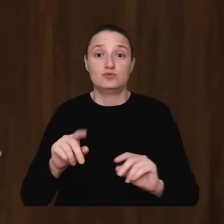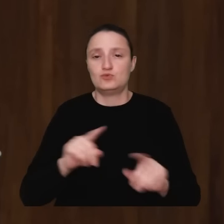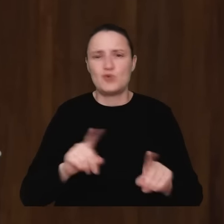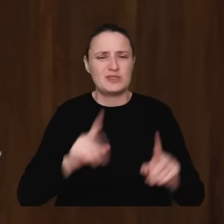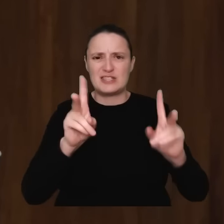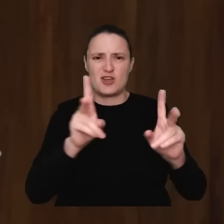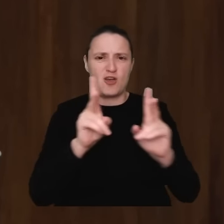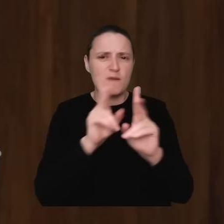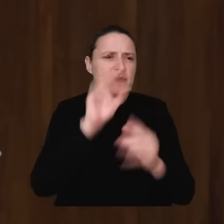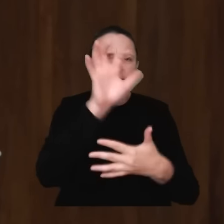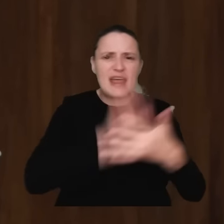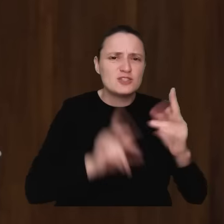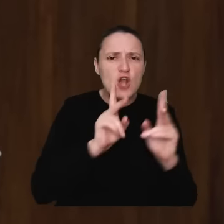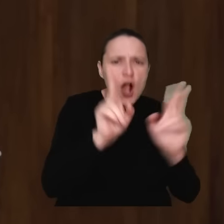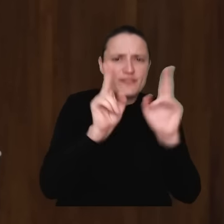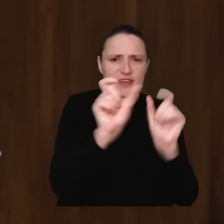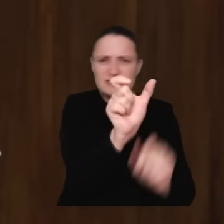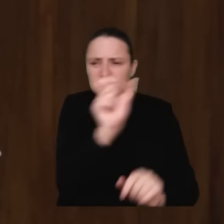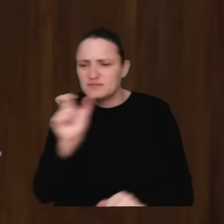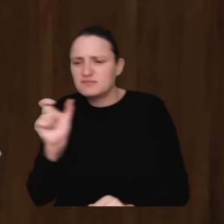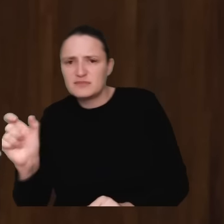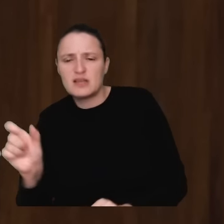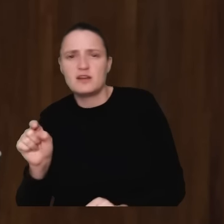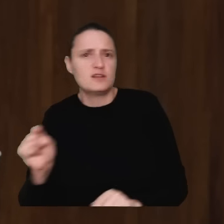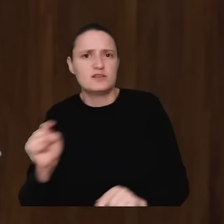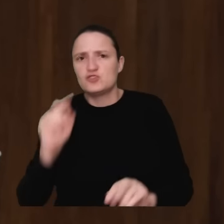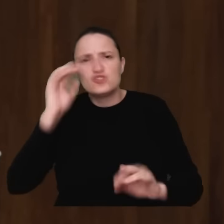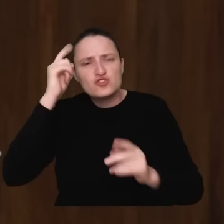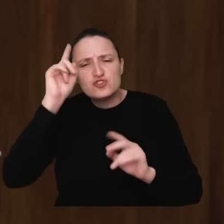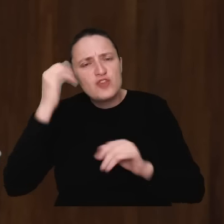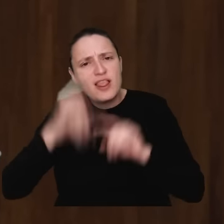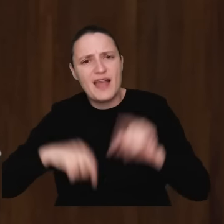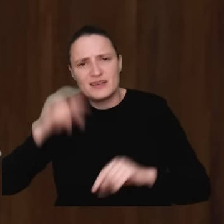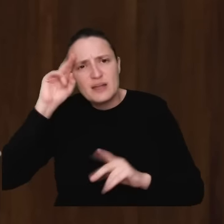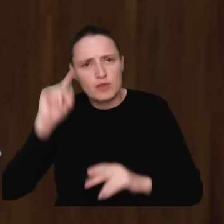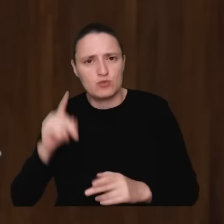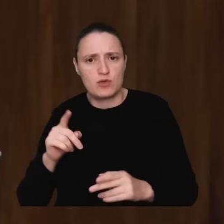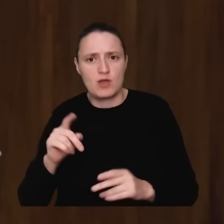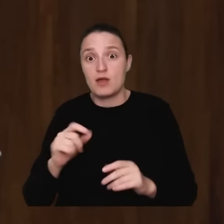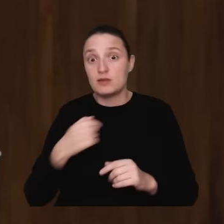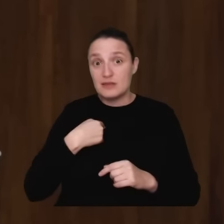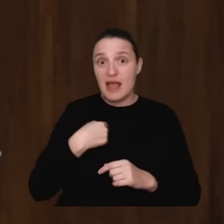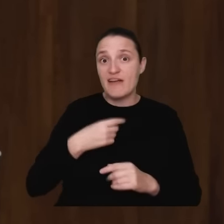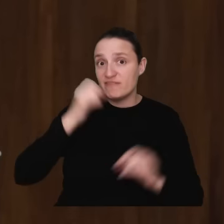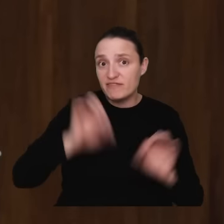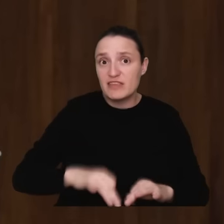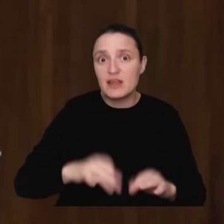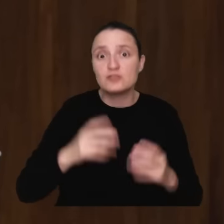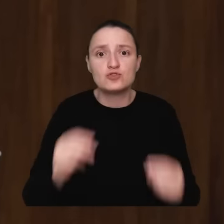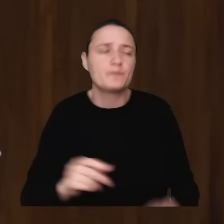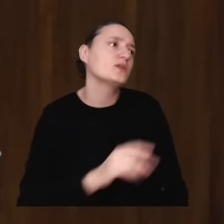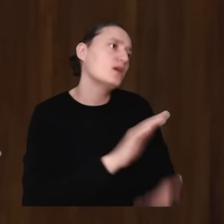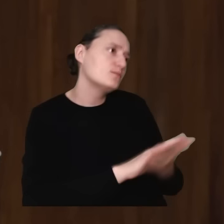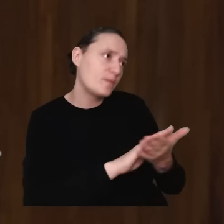zinterpretowanych wypowiedziach. Woli przykładu tylko jedna rzecz. Zarzuca mi się, że rzekomo stworzyłem...